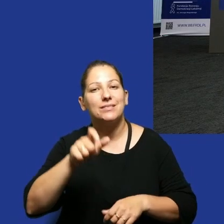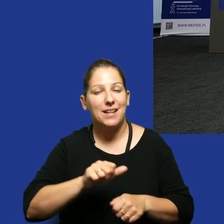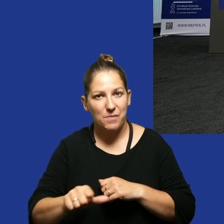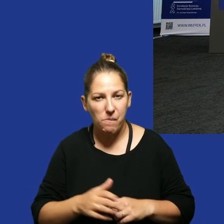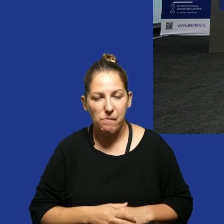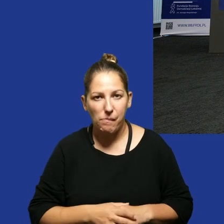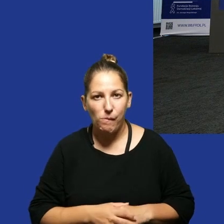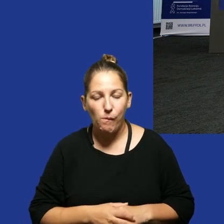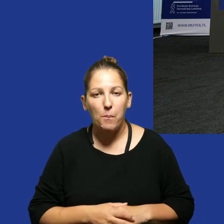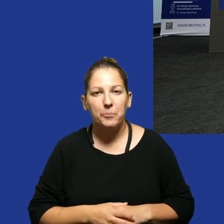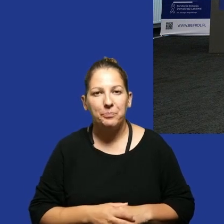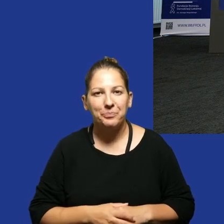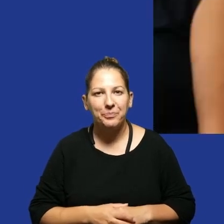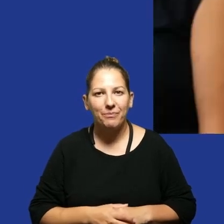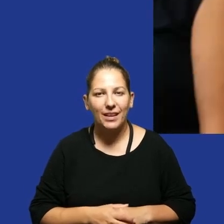myślę że były kluczowe